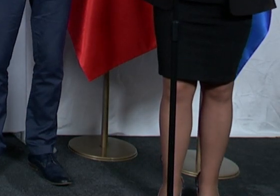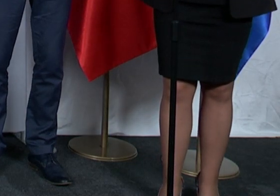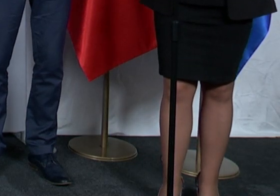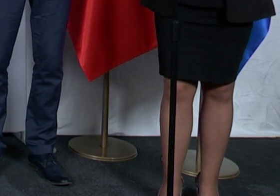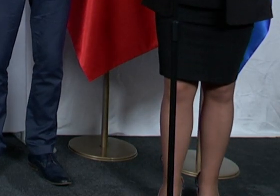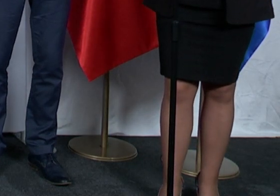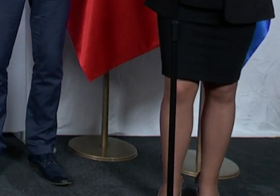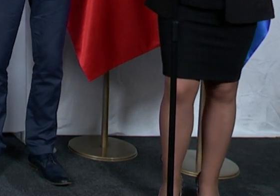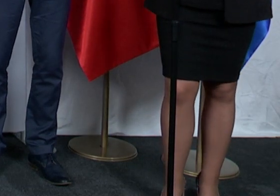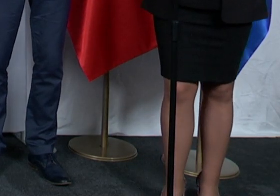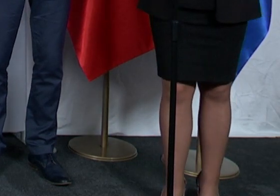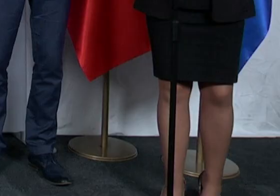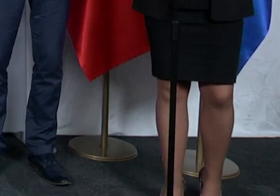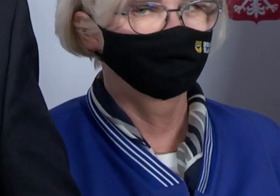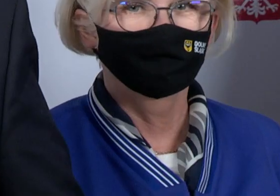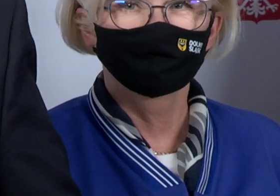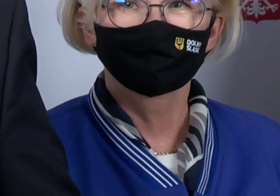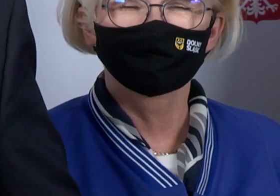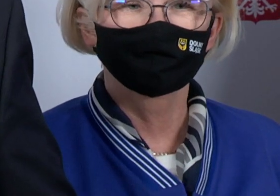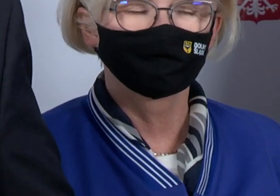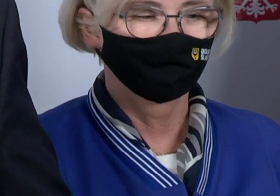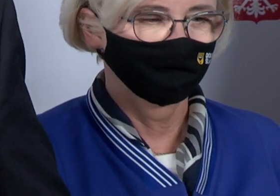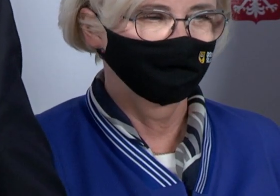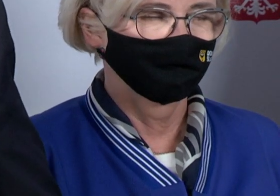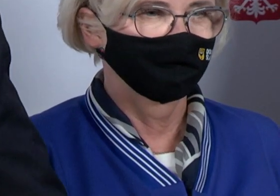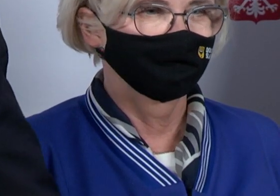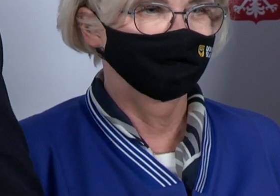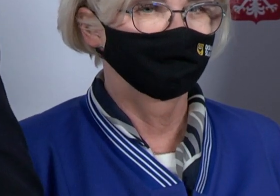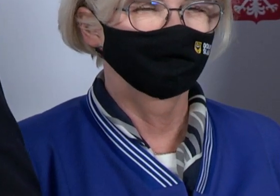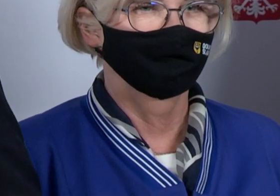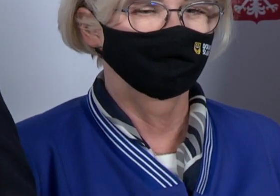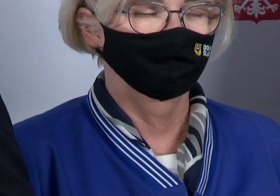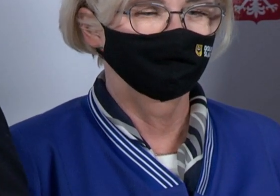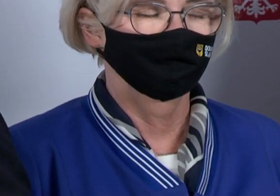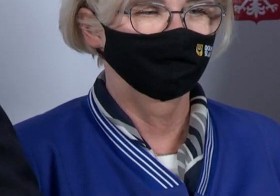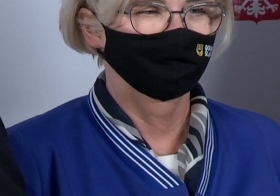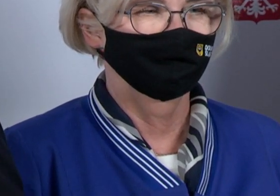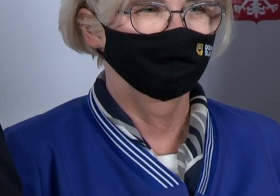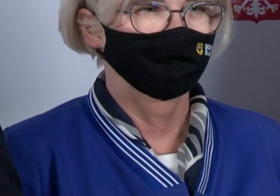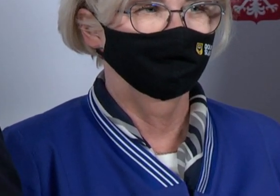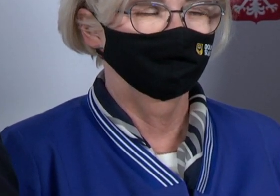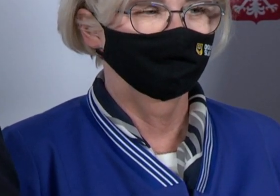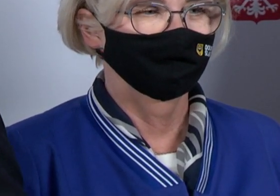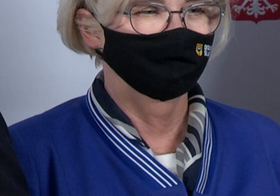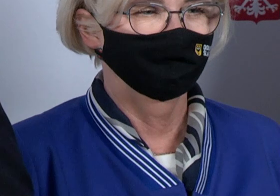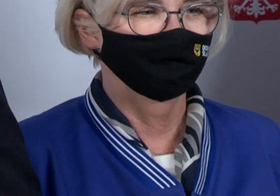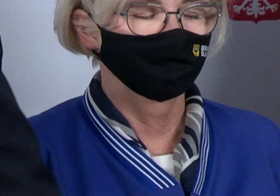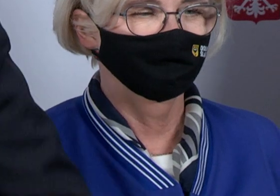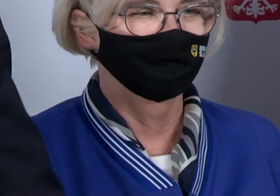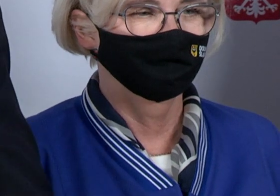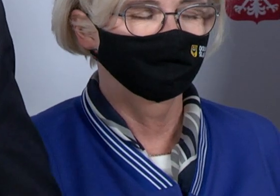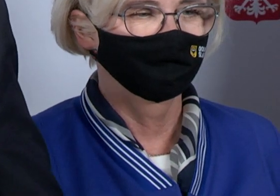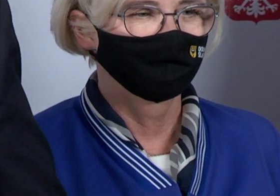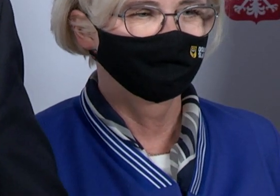do normalności w związku z lepszą zdecydowanie sytuacją pandemiczną. I nie czekamy tylko oprócz tego, że